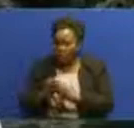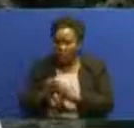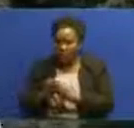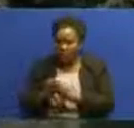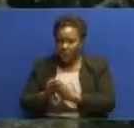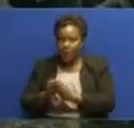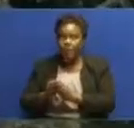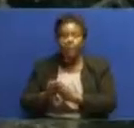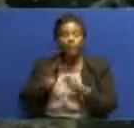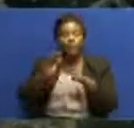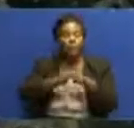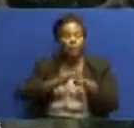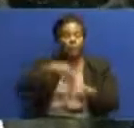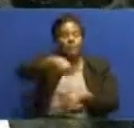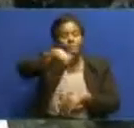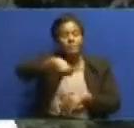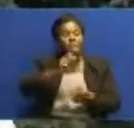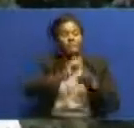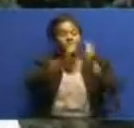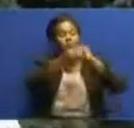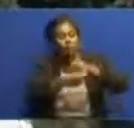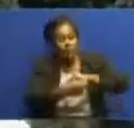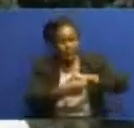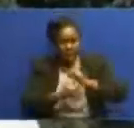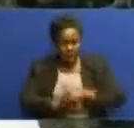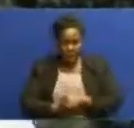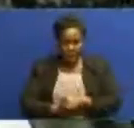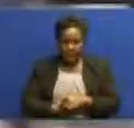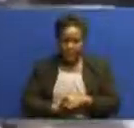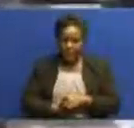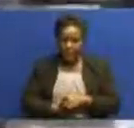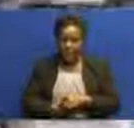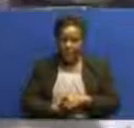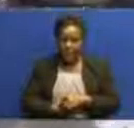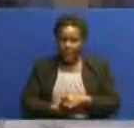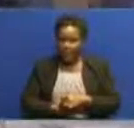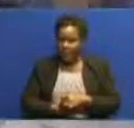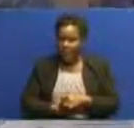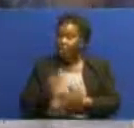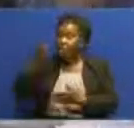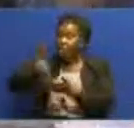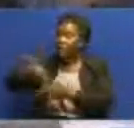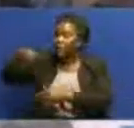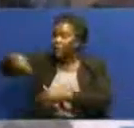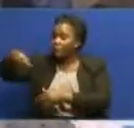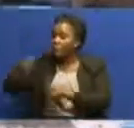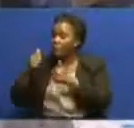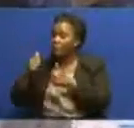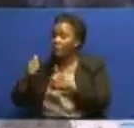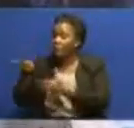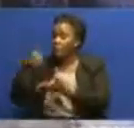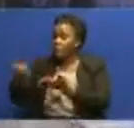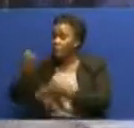mifuko mbadala natue na vibebewa mbavo vimerusiwa tunapo kuenda sokoni usiende sokoni ukitegemea kwamba utanunua nyama